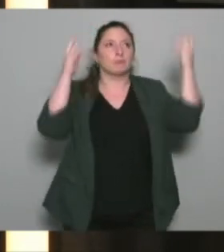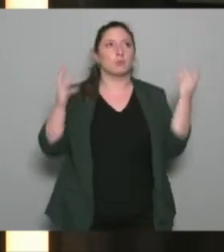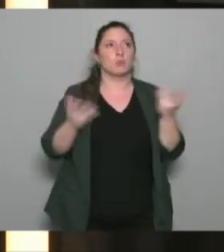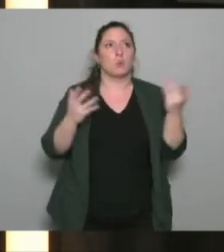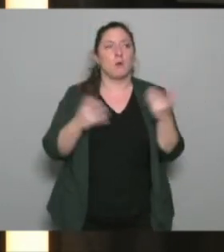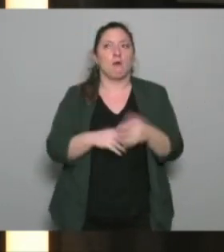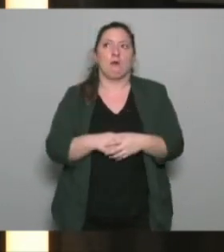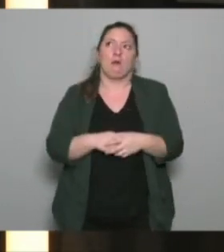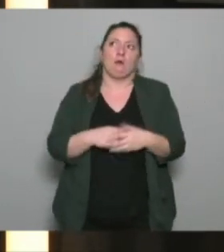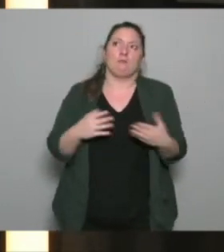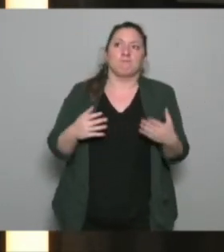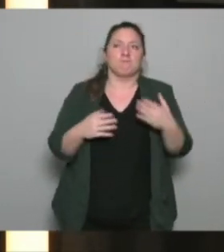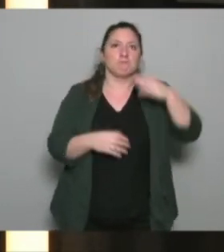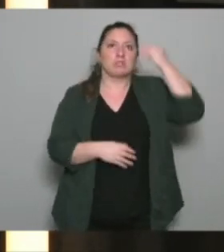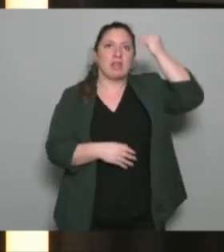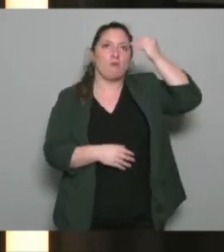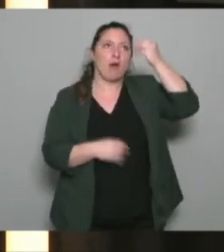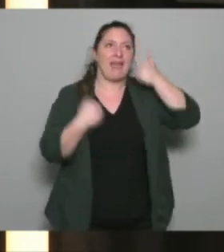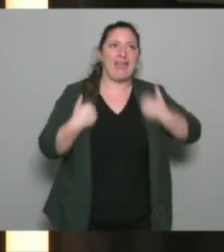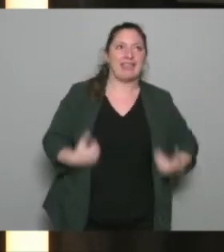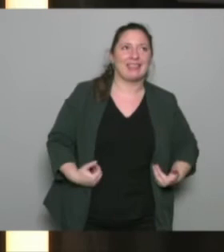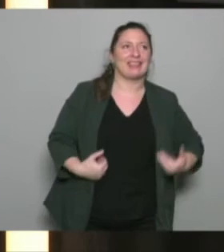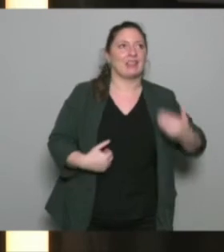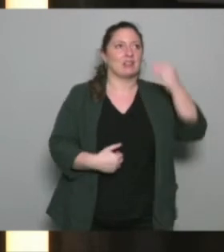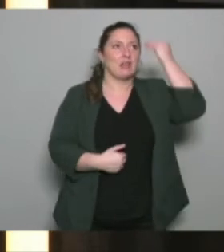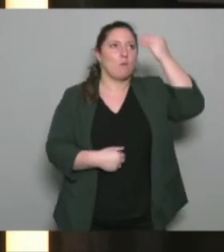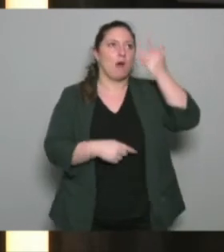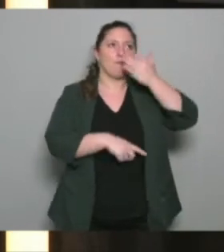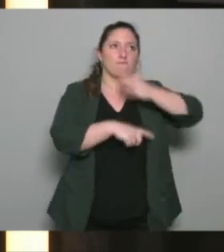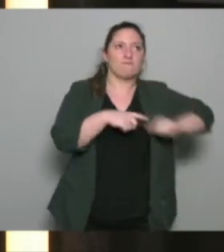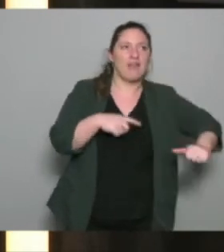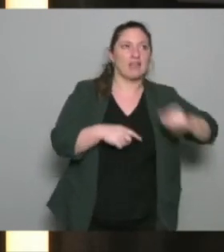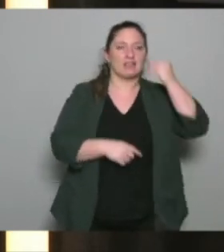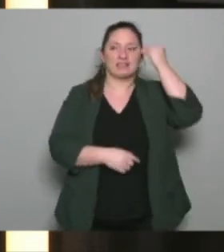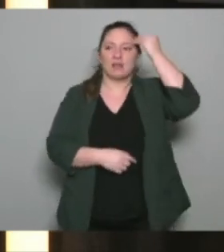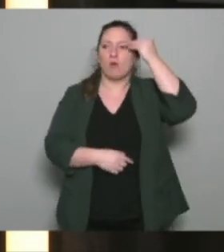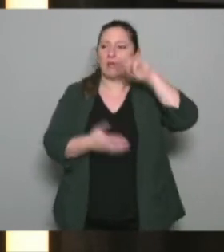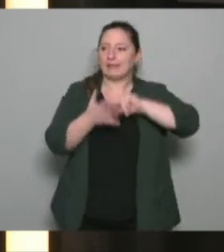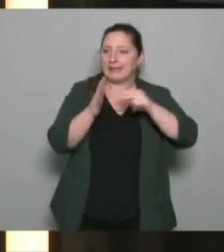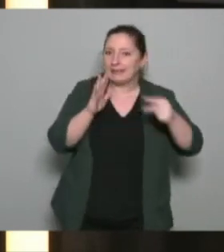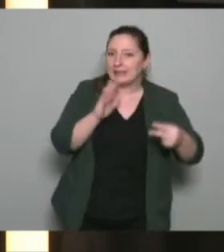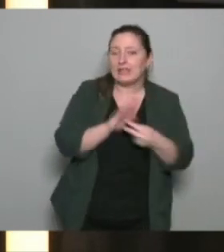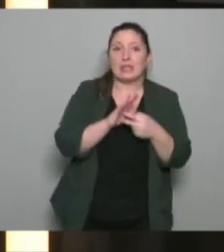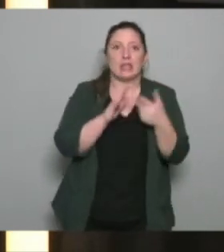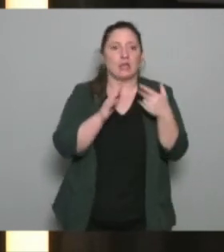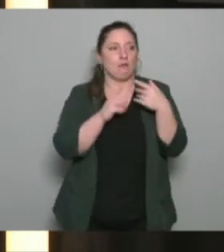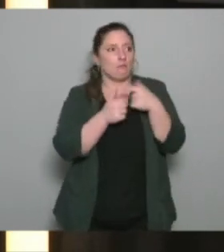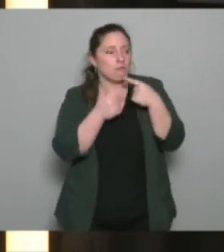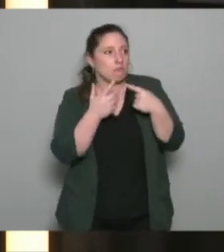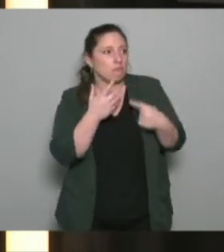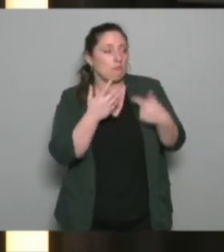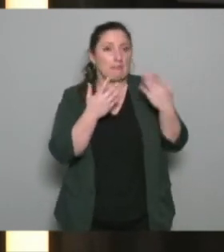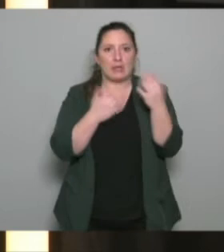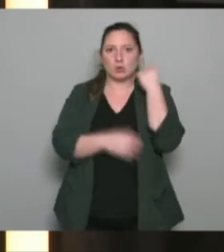savoir technique de savoir faire de savoir agir de savoir être de savoir faire mais qui en permanence doivent être